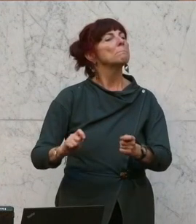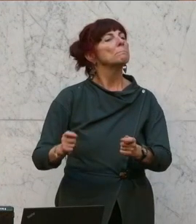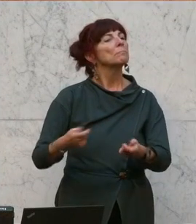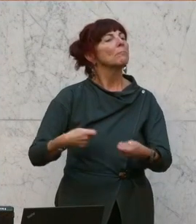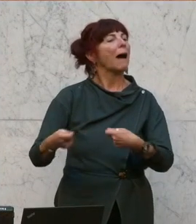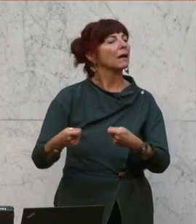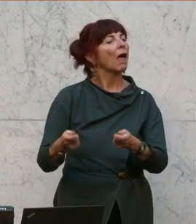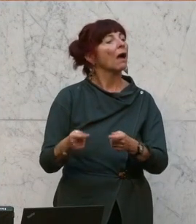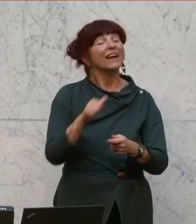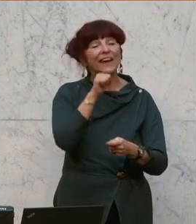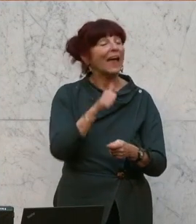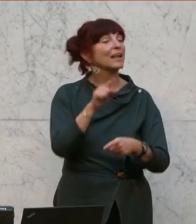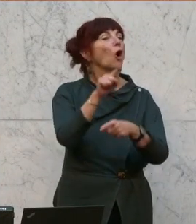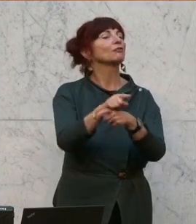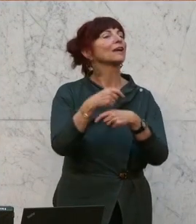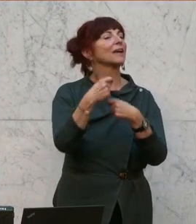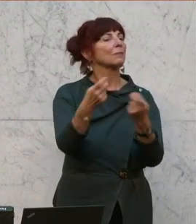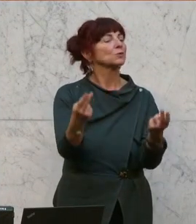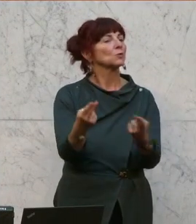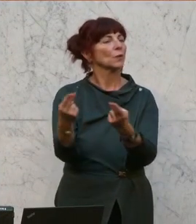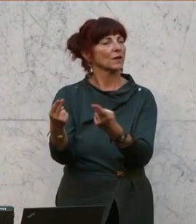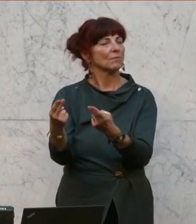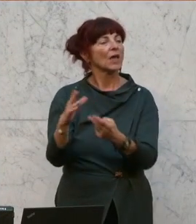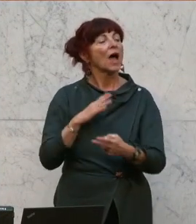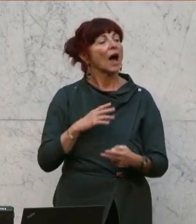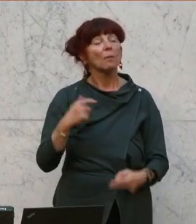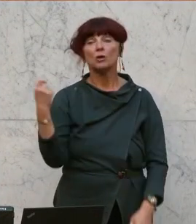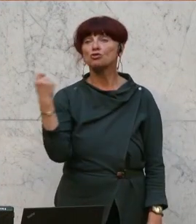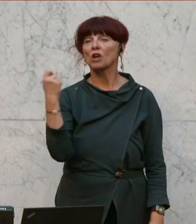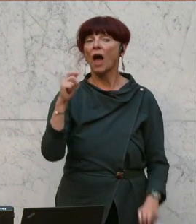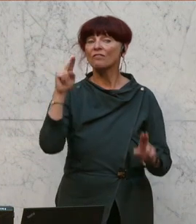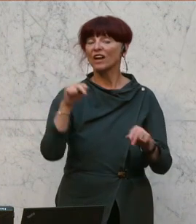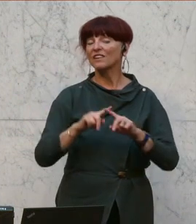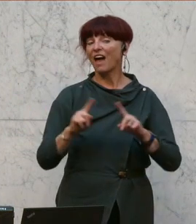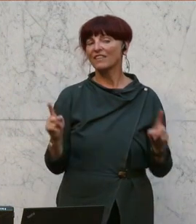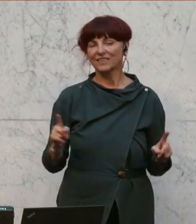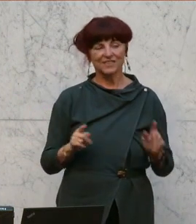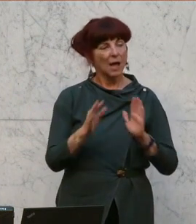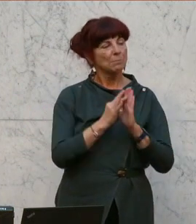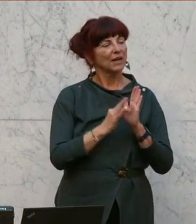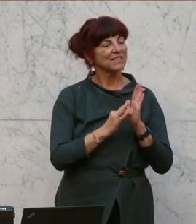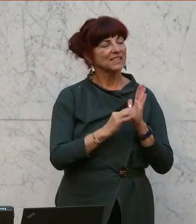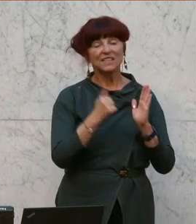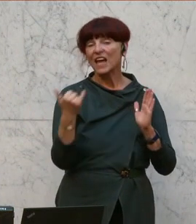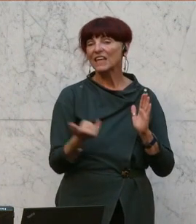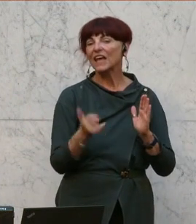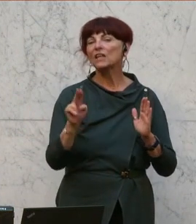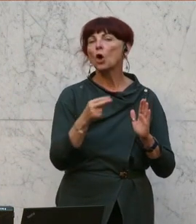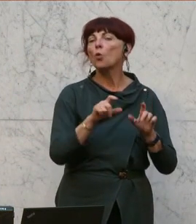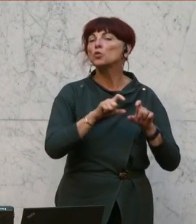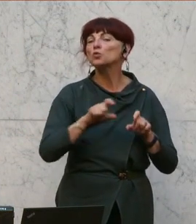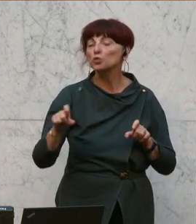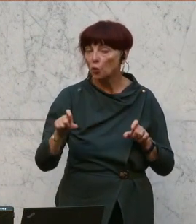erteilt hat. Im Strafrecht ist es anders. Da gilt das Prinzip, dass jeder unschuldig ist, bis seine